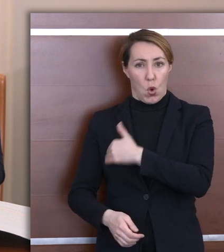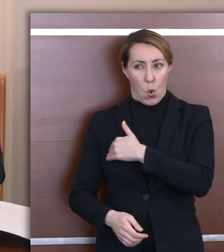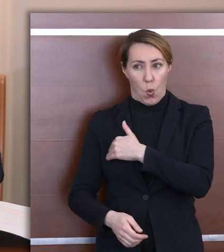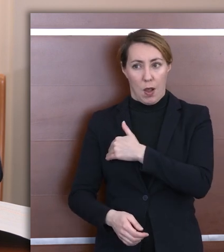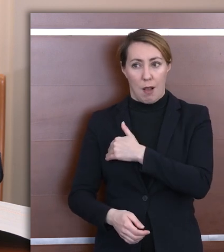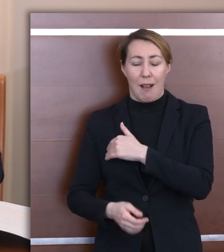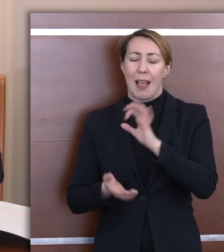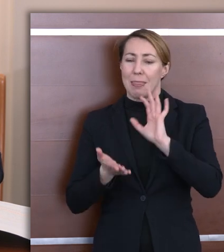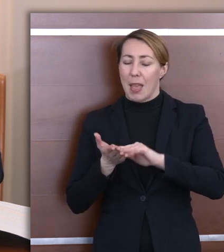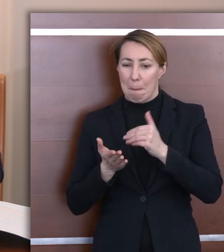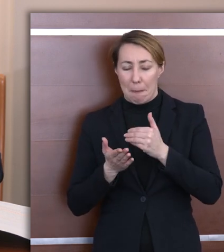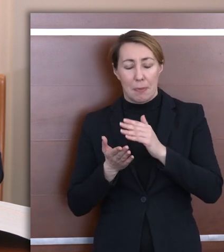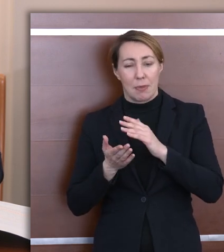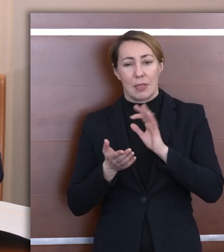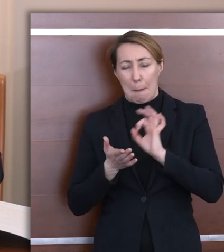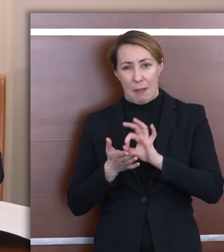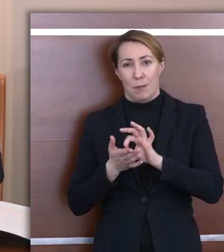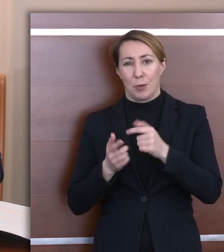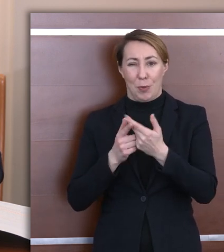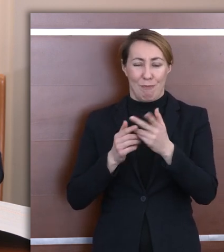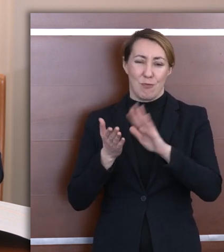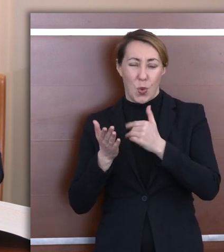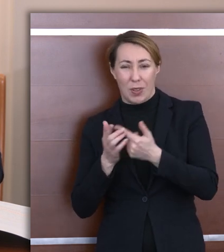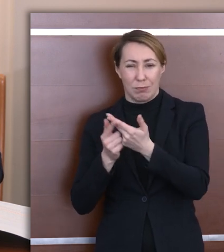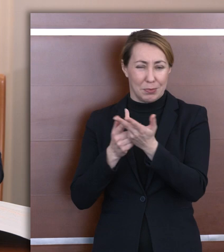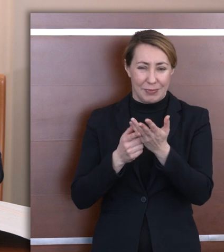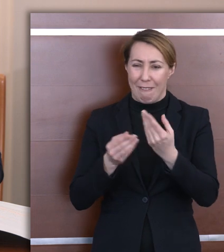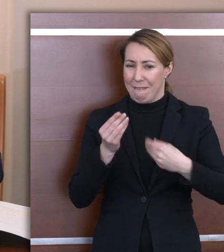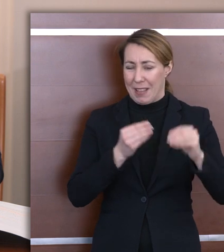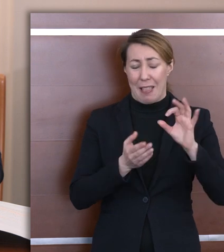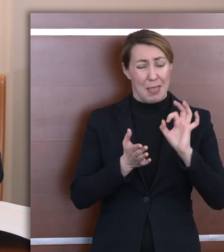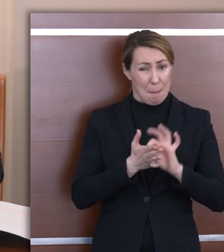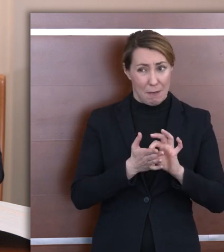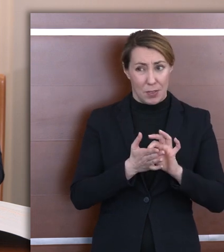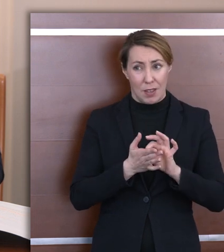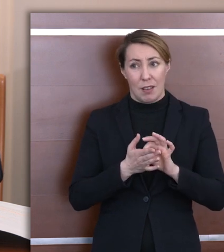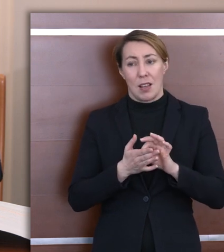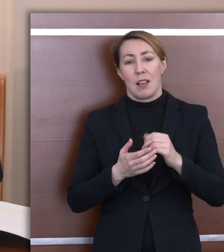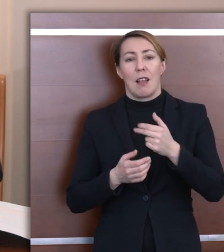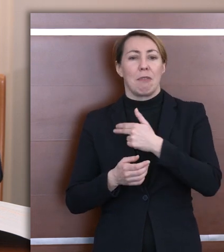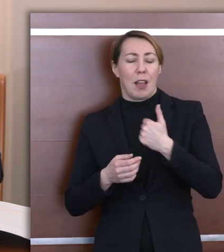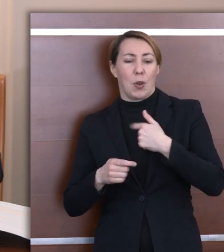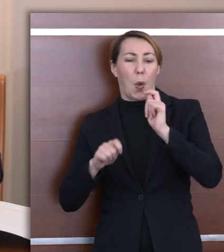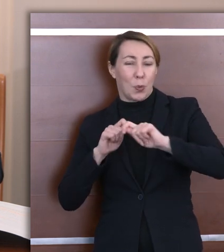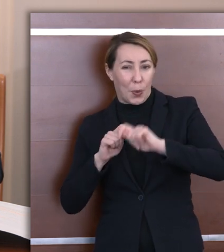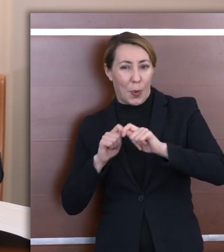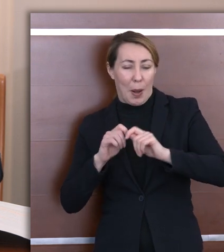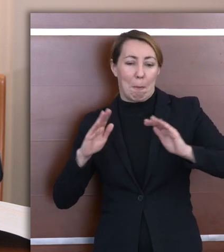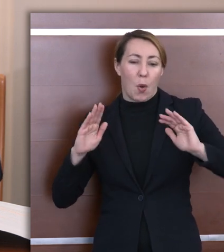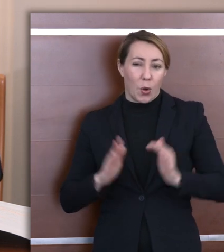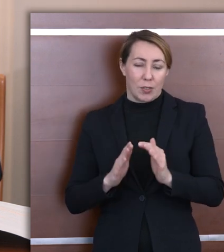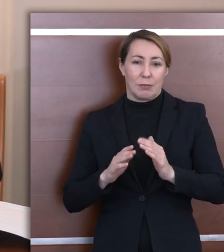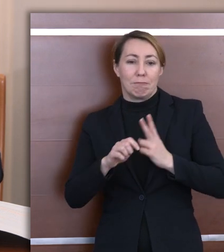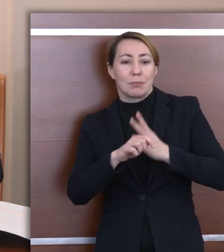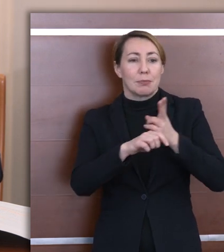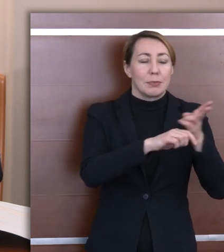Pewnie takich przypadków jest więcej. My mamy w ramach czynności kontrolne ograniczone możliwości